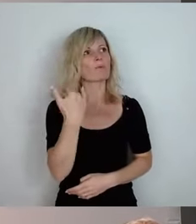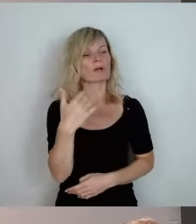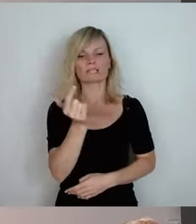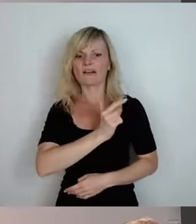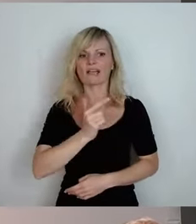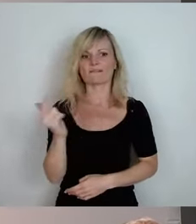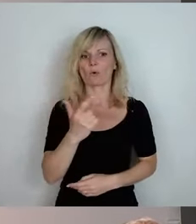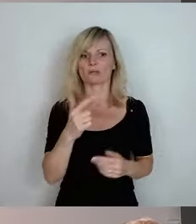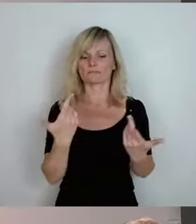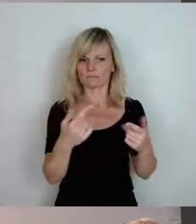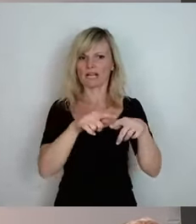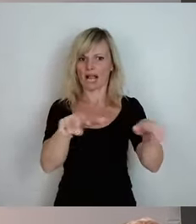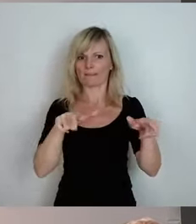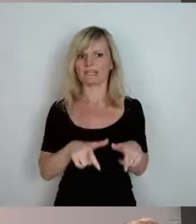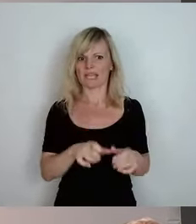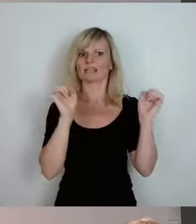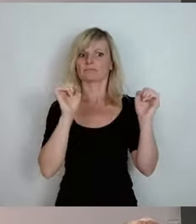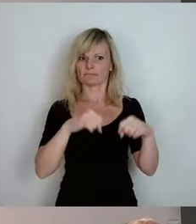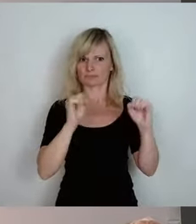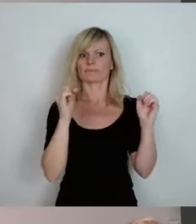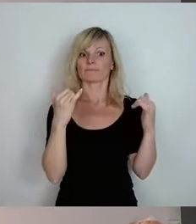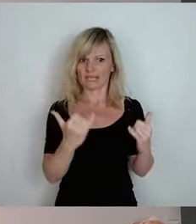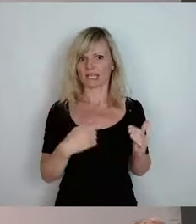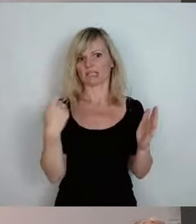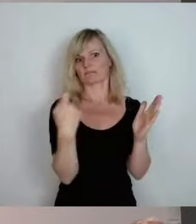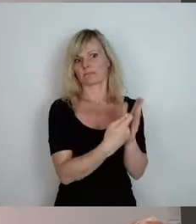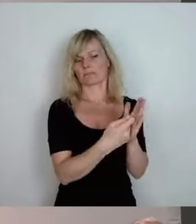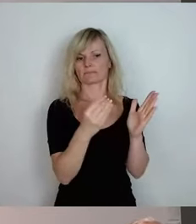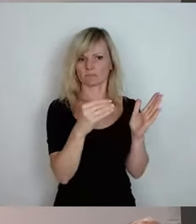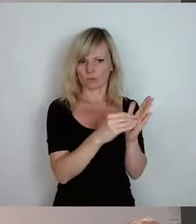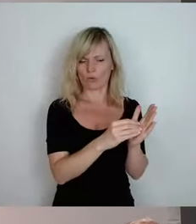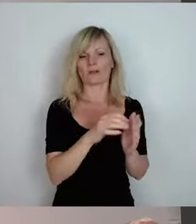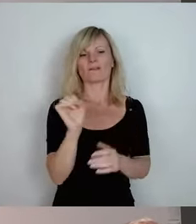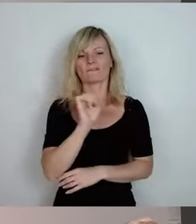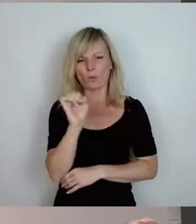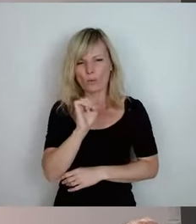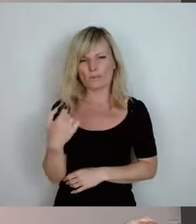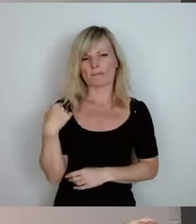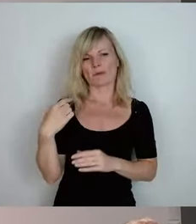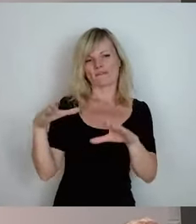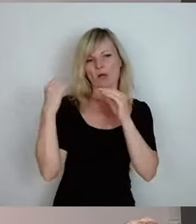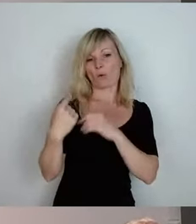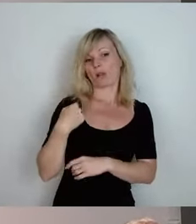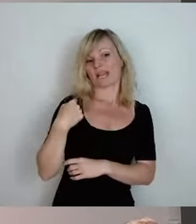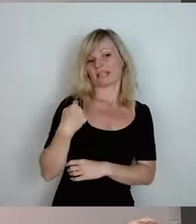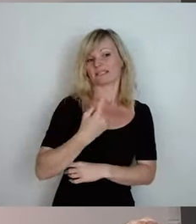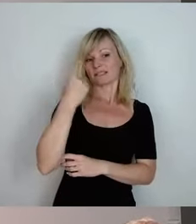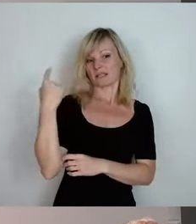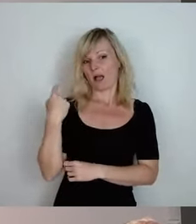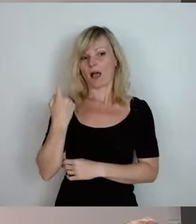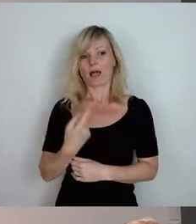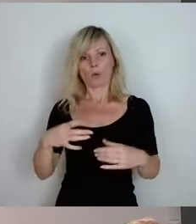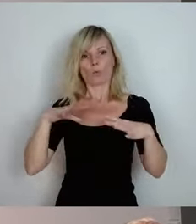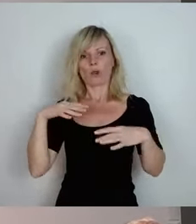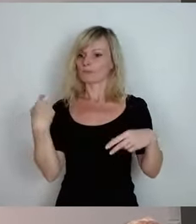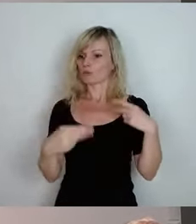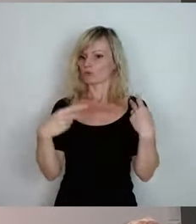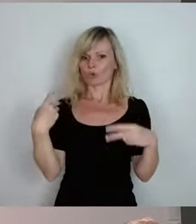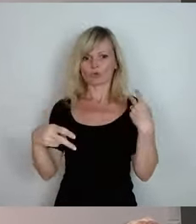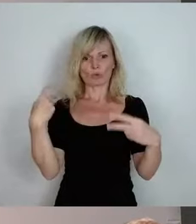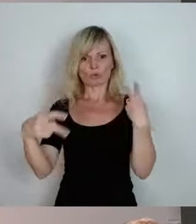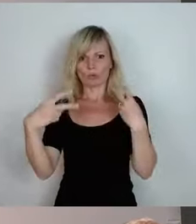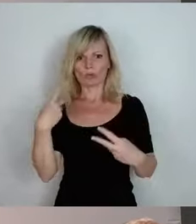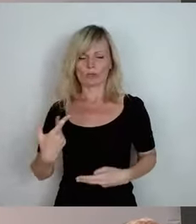beschlossen. Gilt jetzt, weil die Erfahrung aus dem letzten Jahr war, die Leute sind aus dem Urlaub wiedergekommen und haben in Größenordnung Erkrankungen